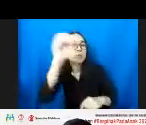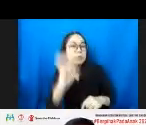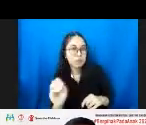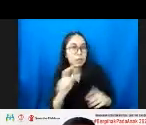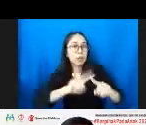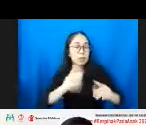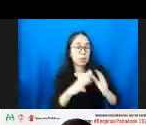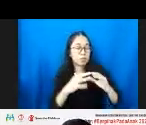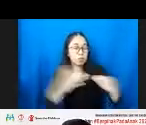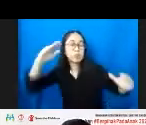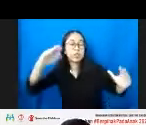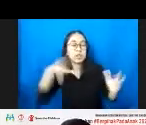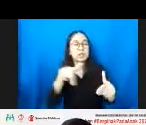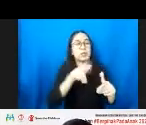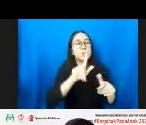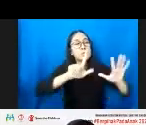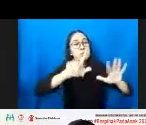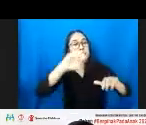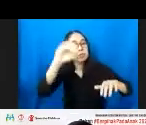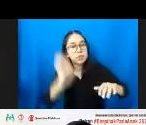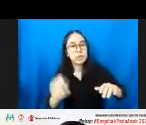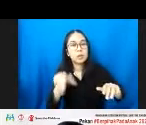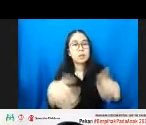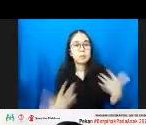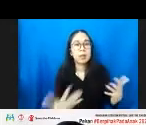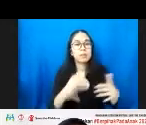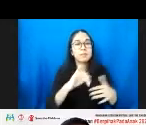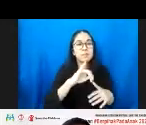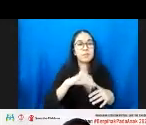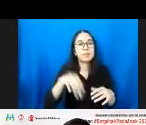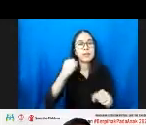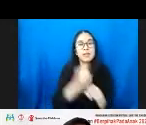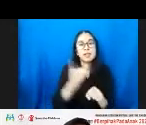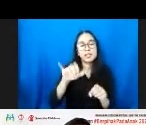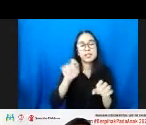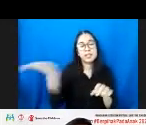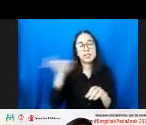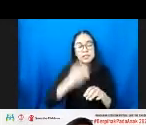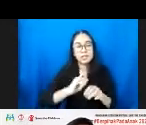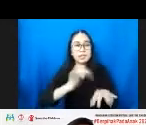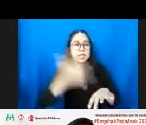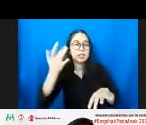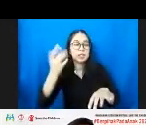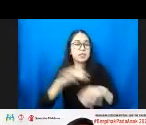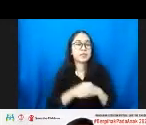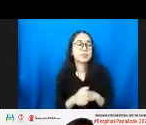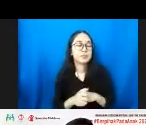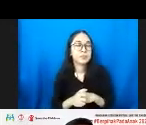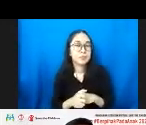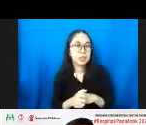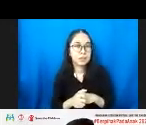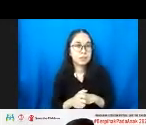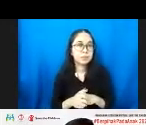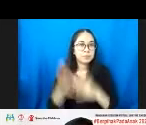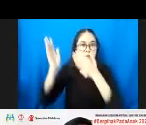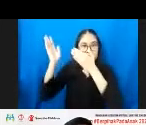70% adalah intervensi gizi sensitif, ini yang di luar sektor kesehatan. Nah, ini tadi saya